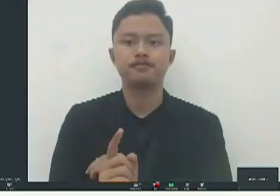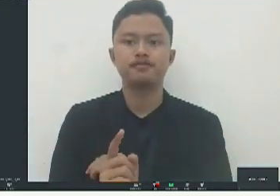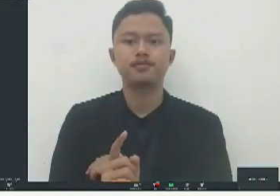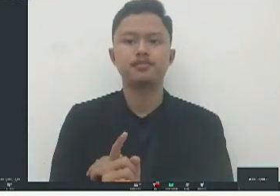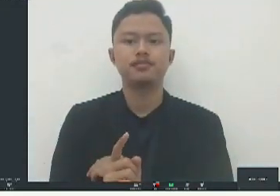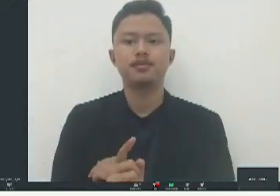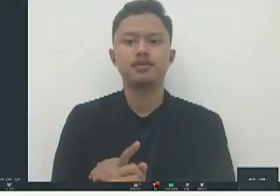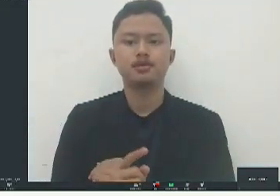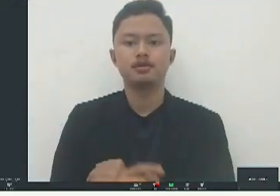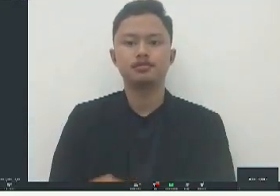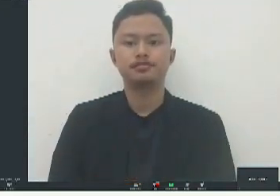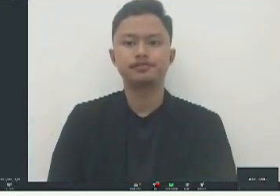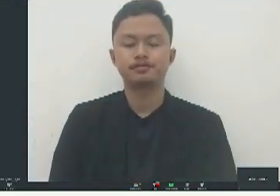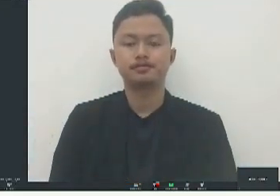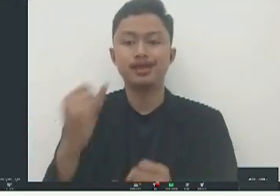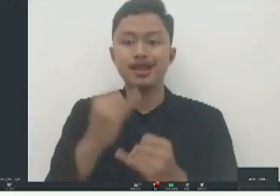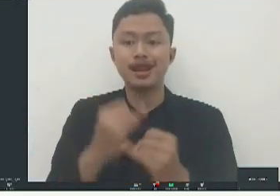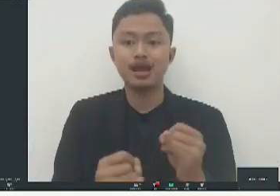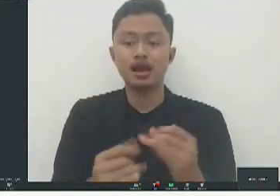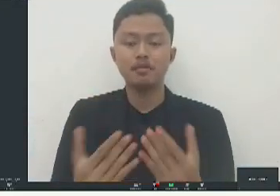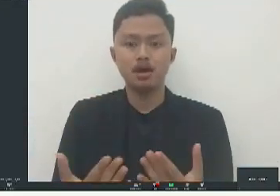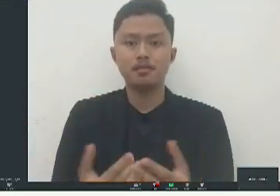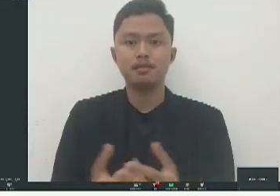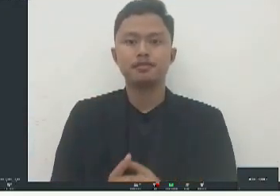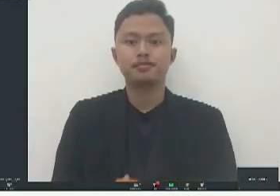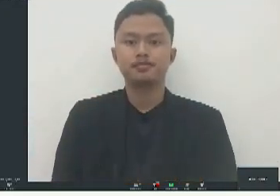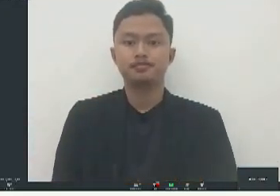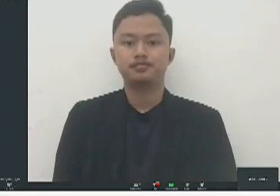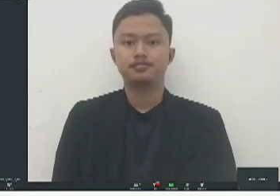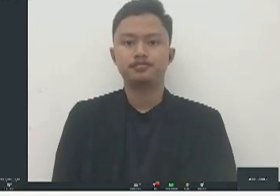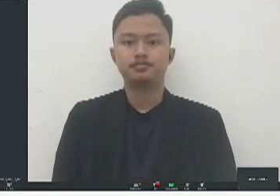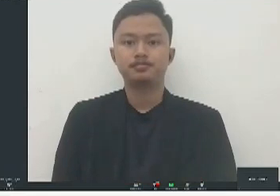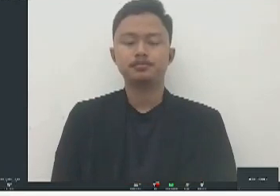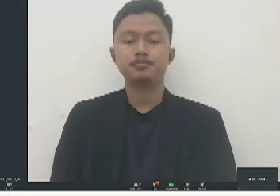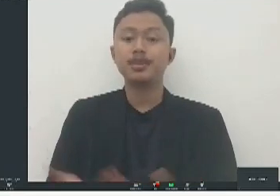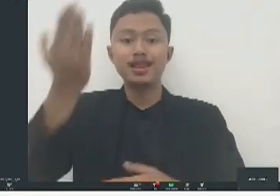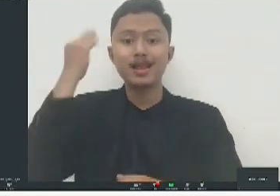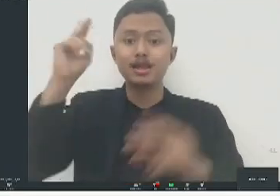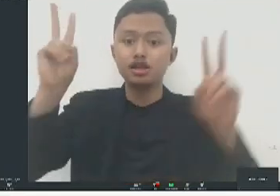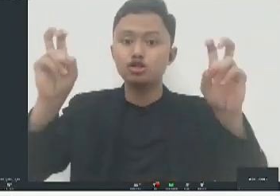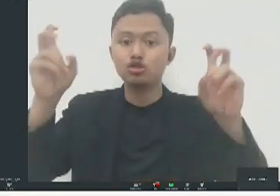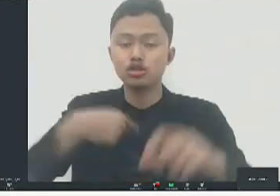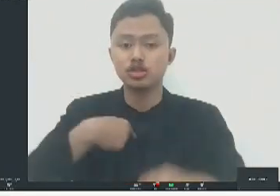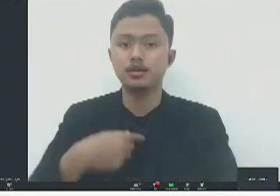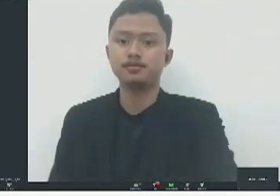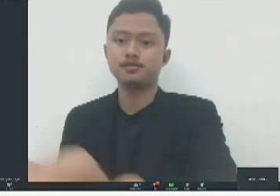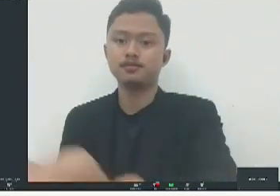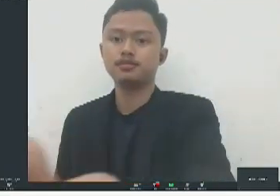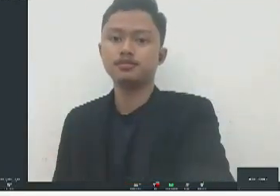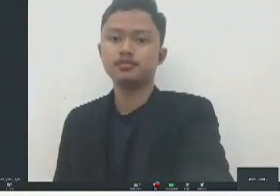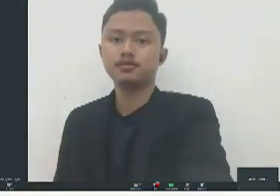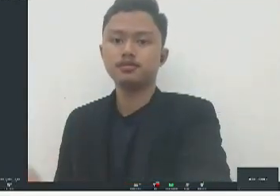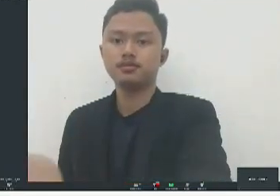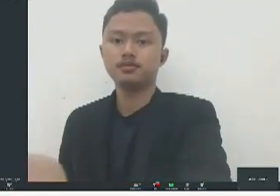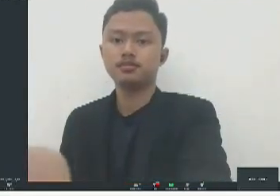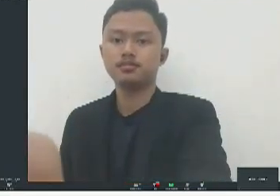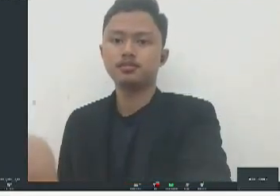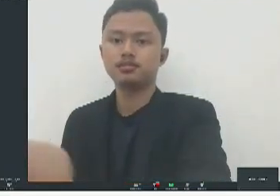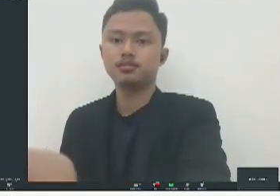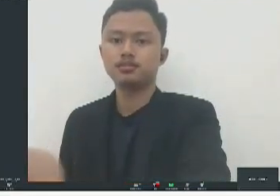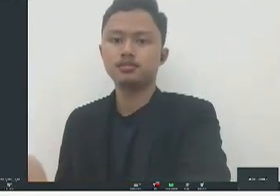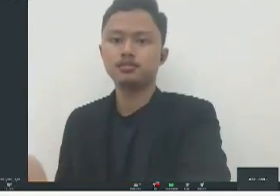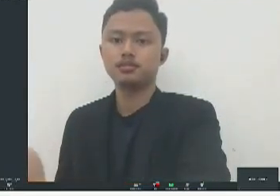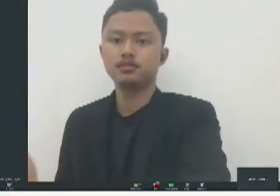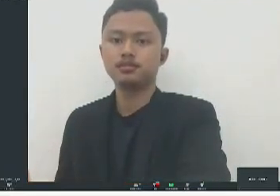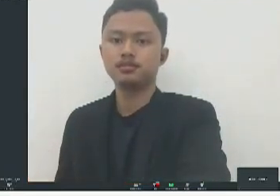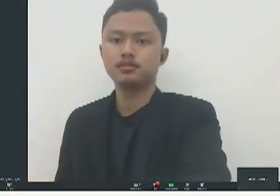nah terus yang terakhir adalah tadi kembali ke judul saya tadi bahwa rekrutmen CPNS yang berkadilan untuk teladan